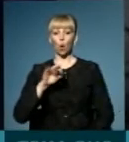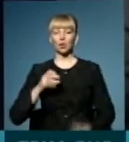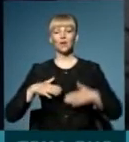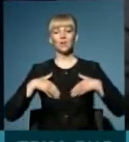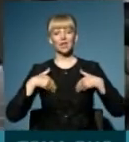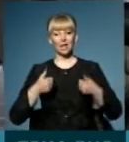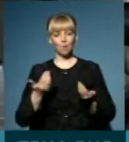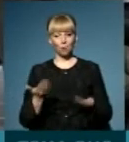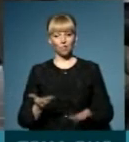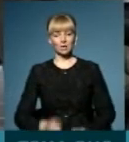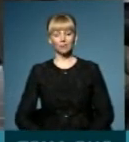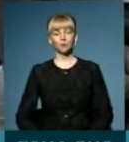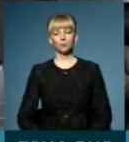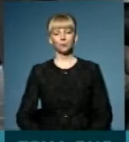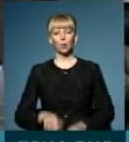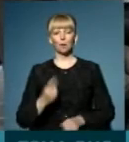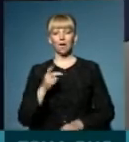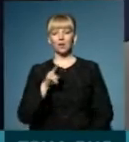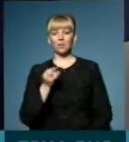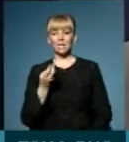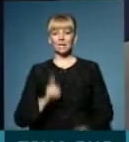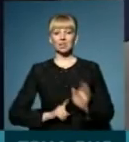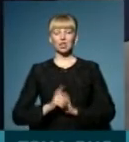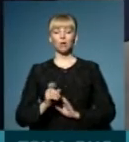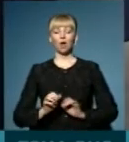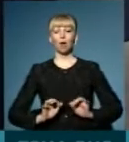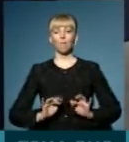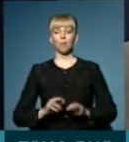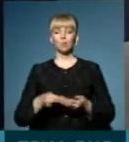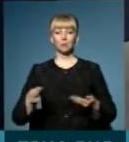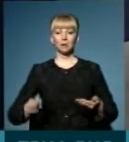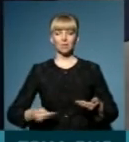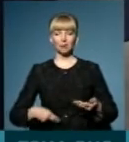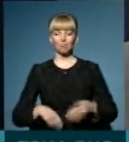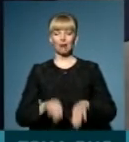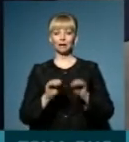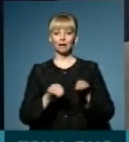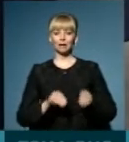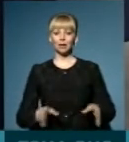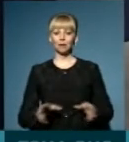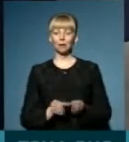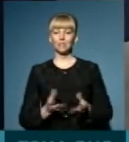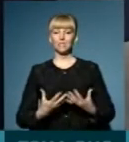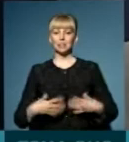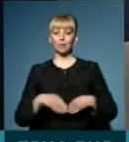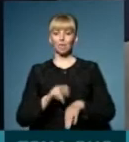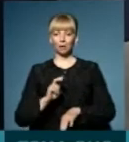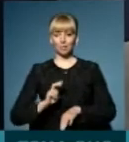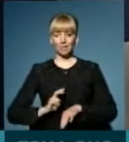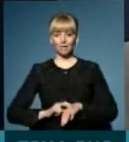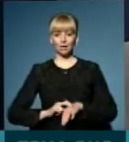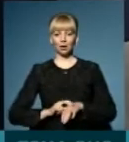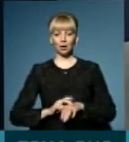Вітаємо вас. Отже, 1 квітня стартувала кампанія з підписання декларації з сімейним лікарем.